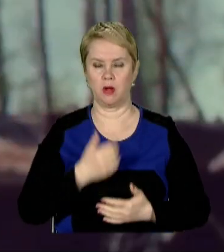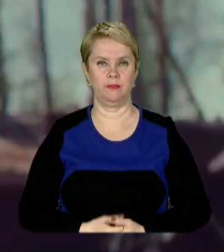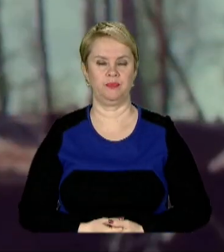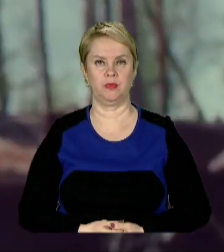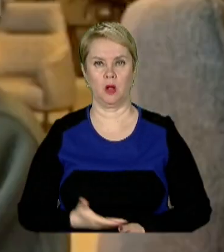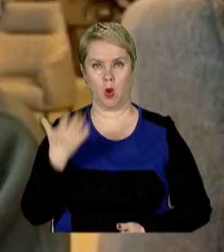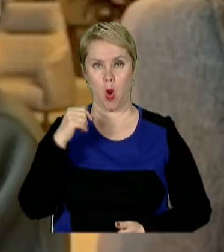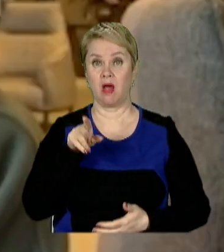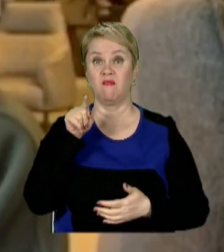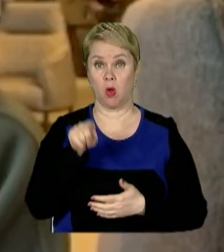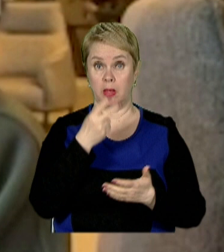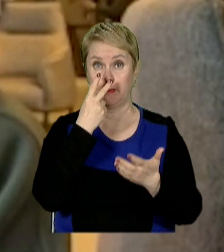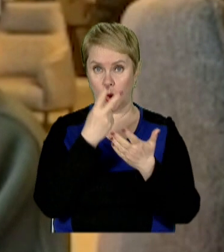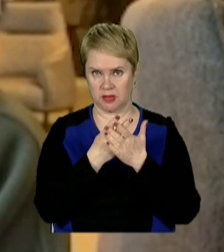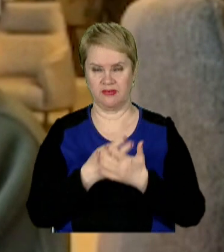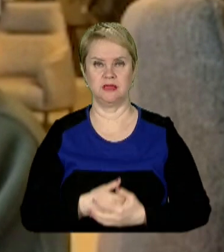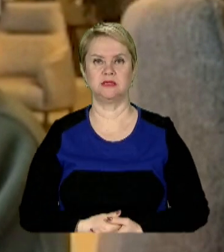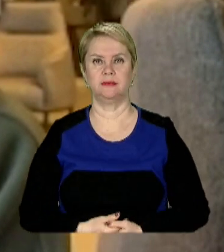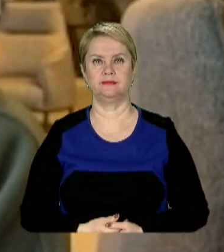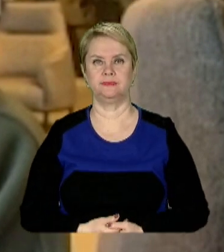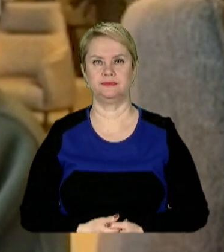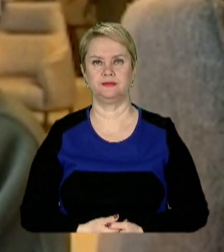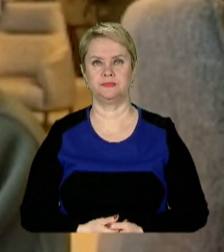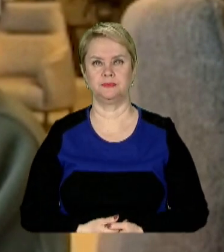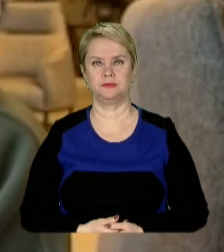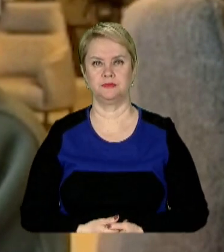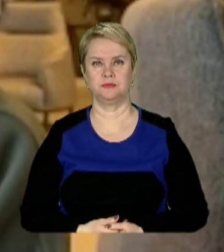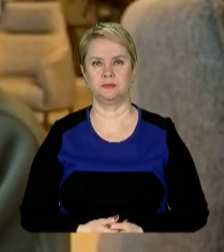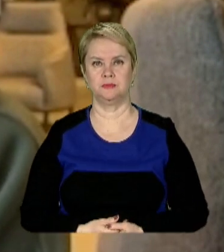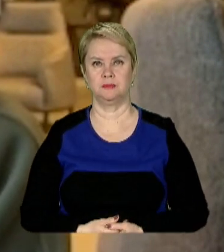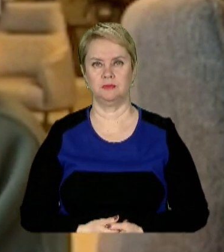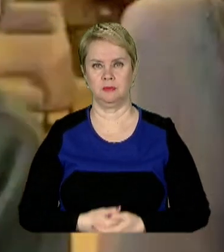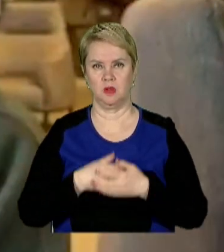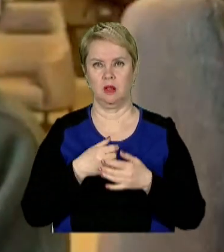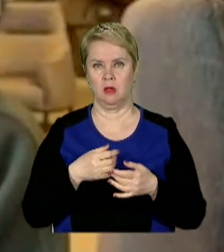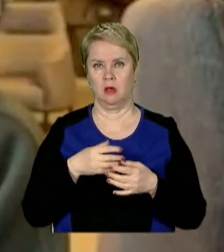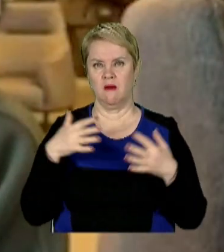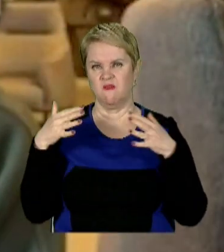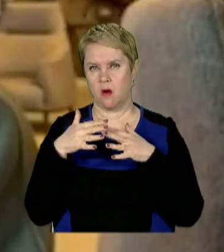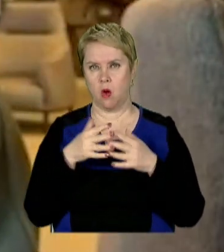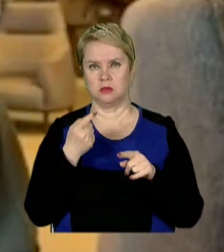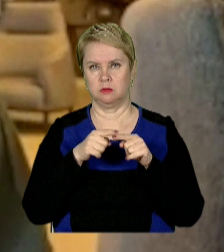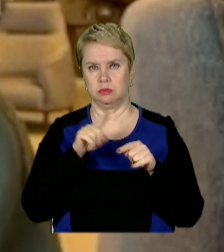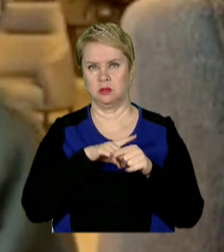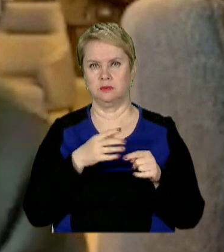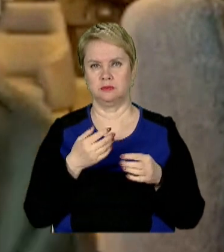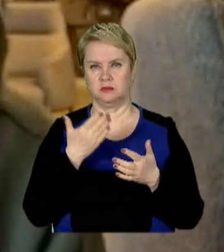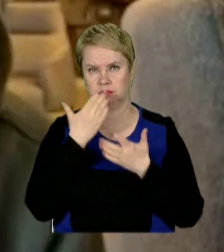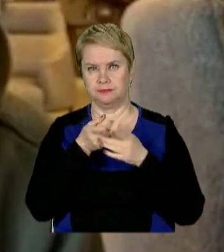Коли вони подивилися «Істерн фронт», це було як